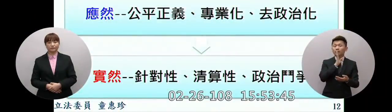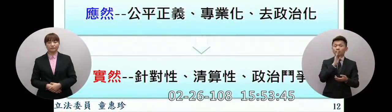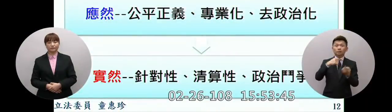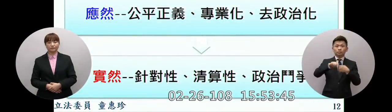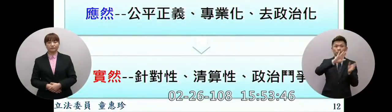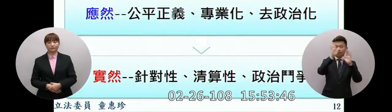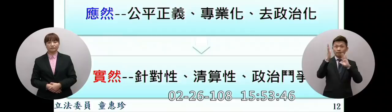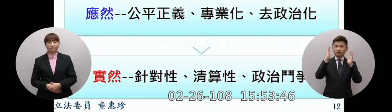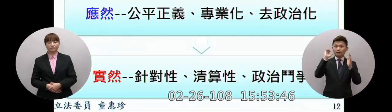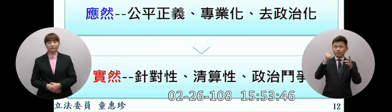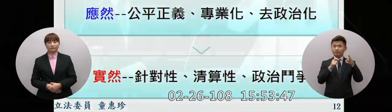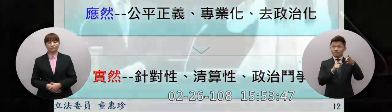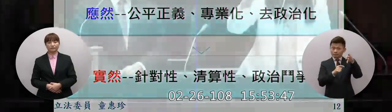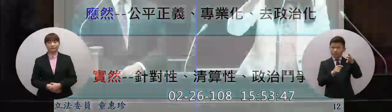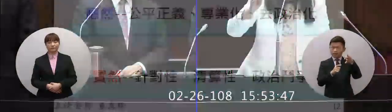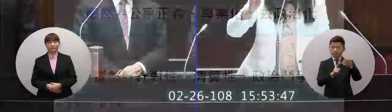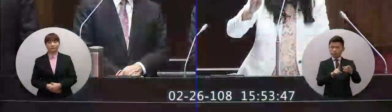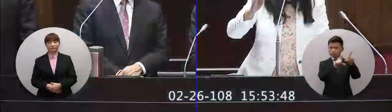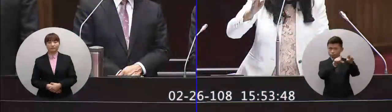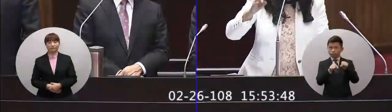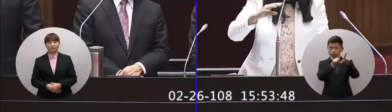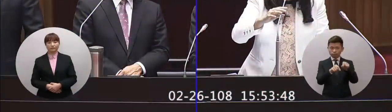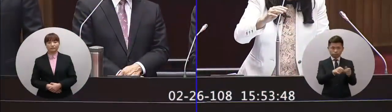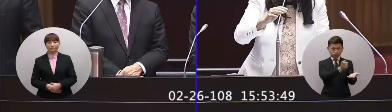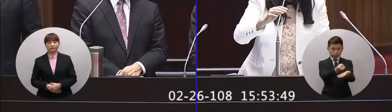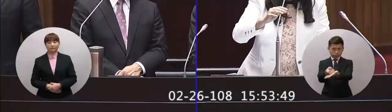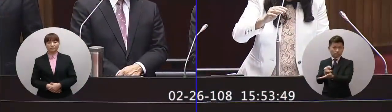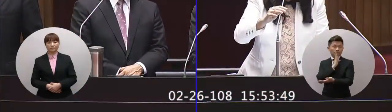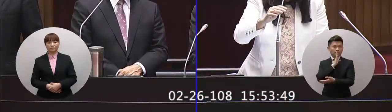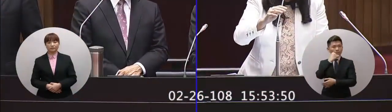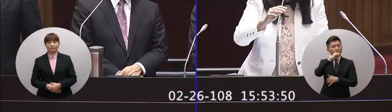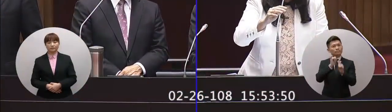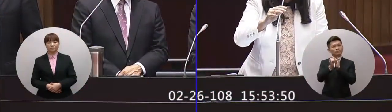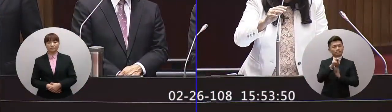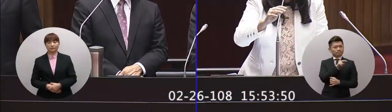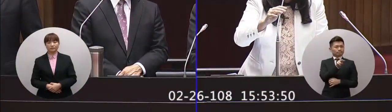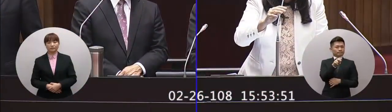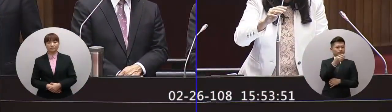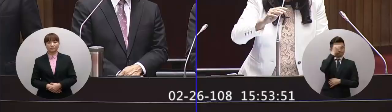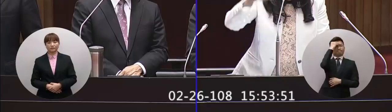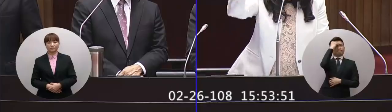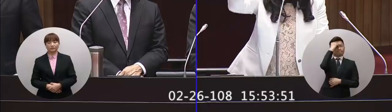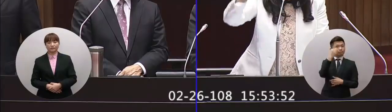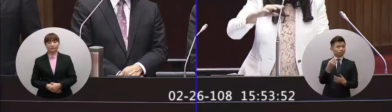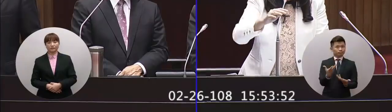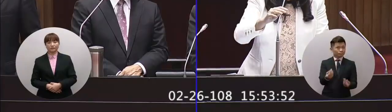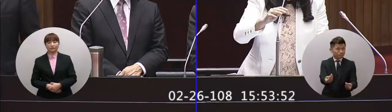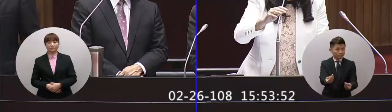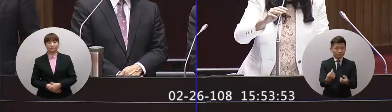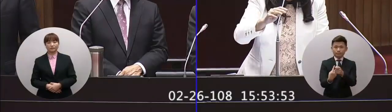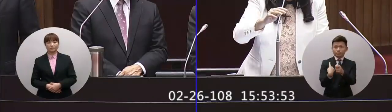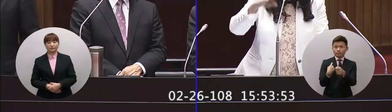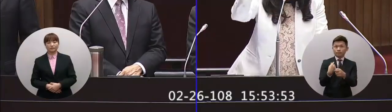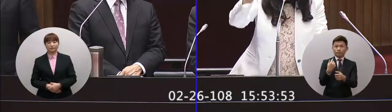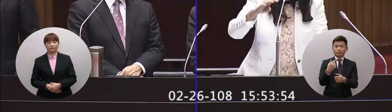她的最高指導原則可是這些在台灣人民的眼裡看來你覺得沒有反彈嗎院長去年年底的